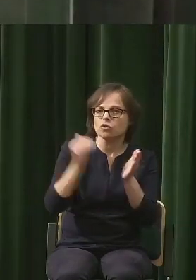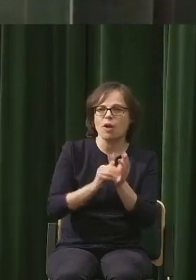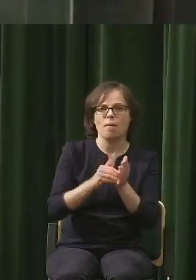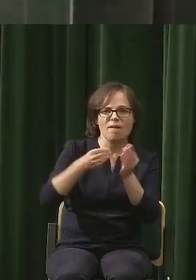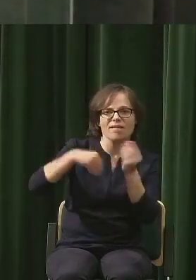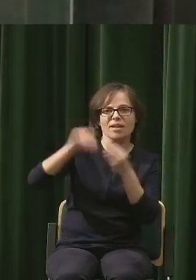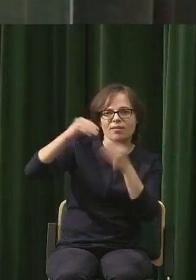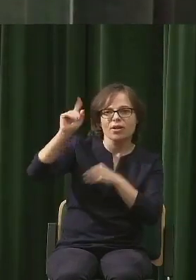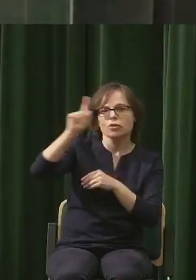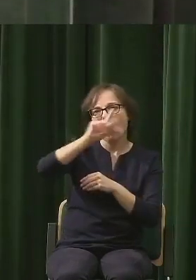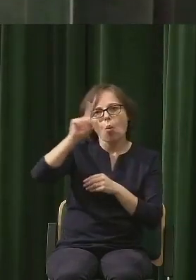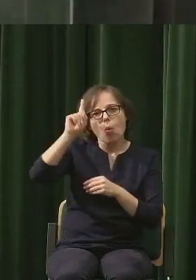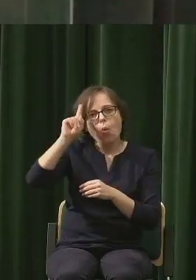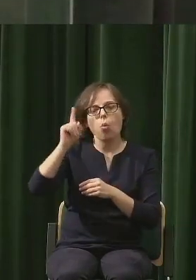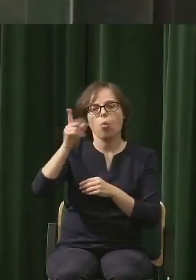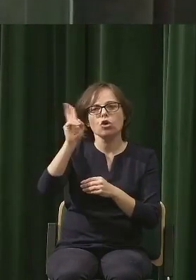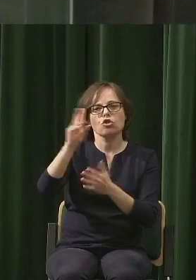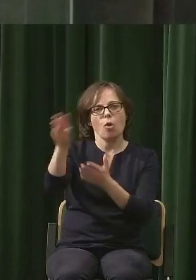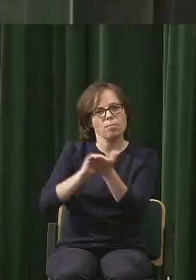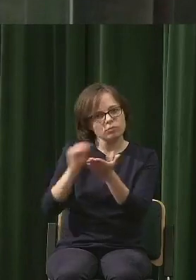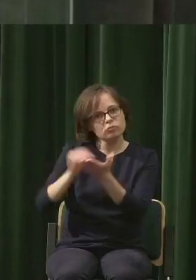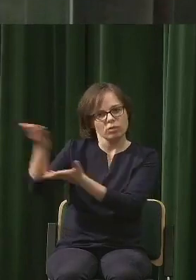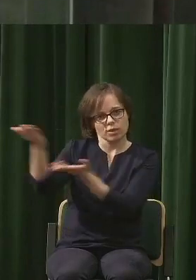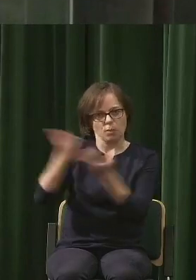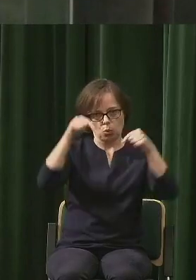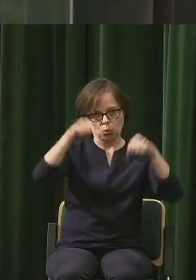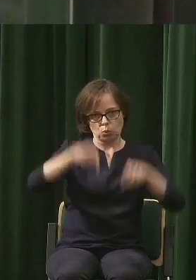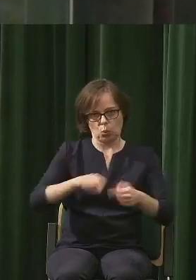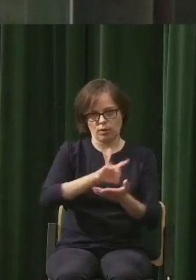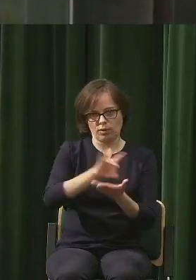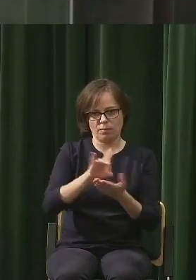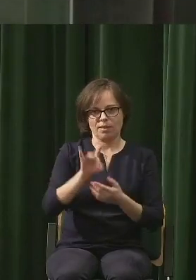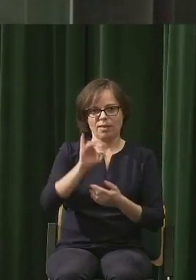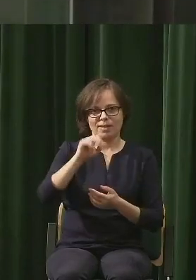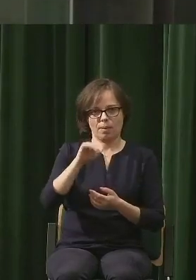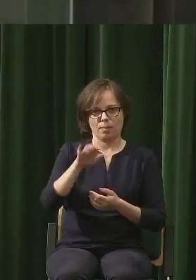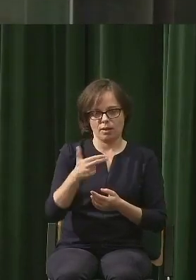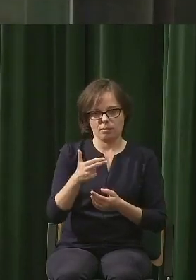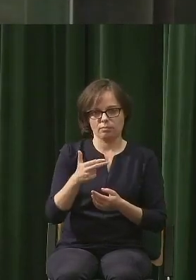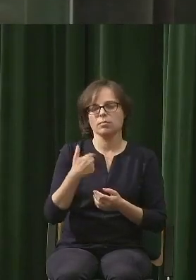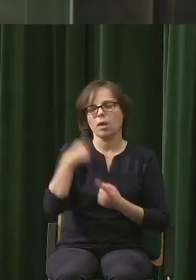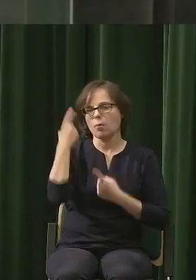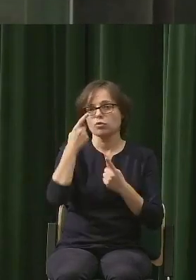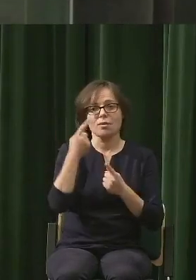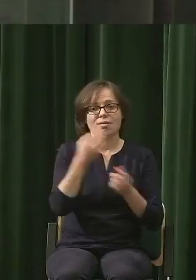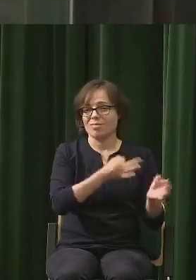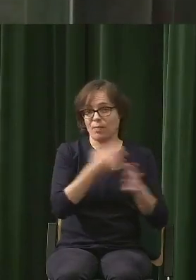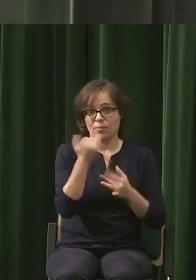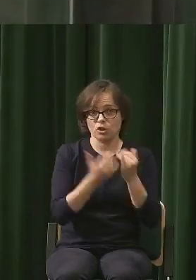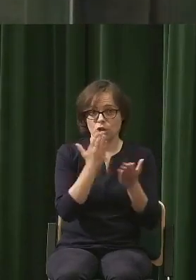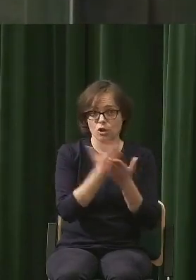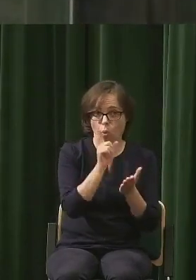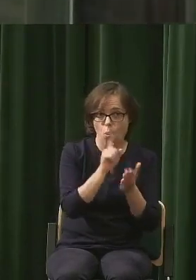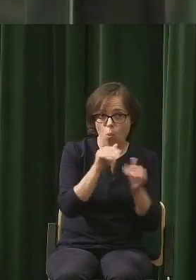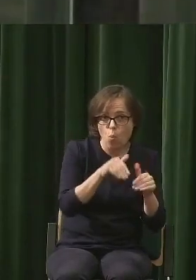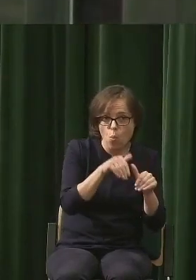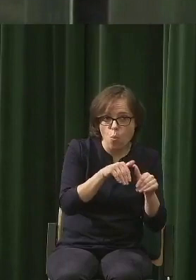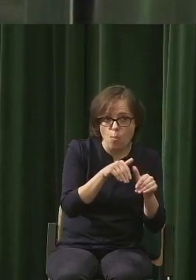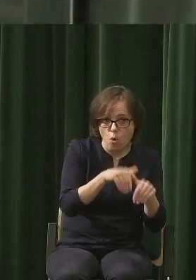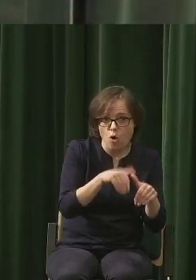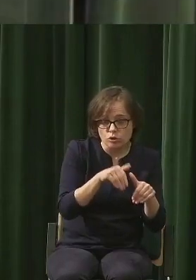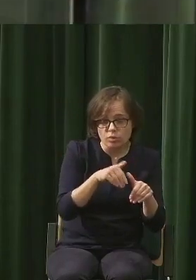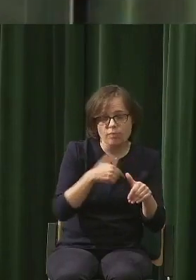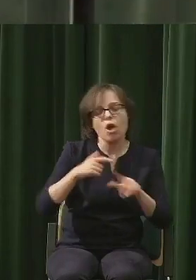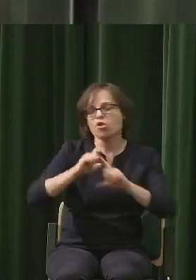książek w gminie Izabelin. Natychmiast, jak to będzie tylko możliwe, powinniśmy wszystkie te mądre książki, o których tutaj